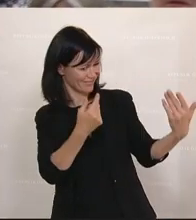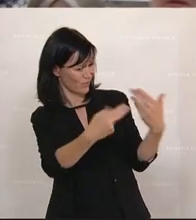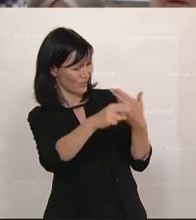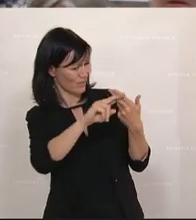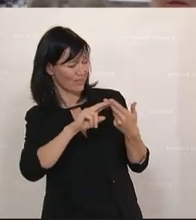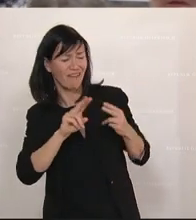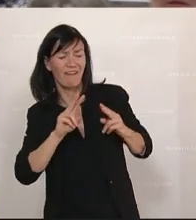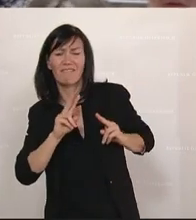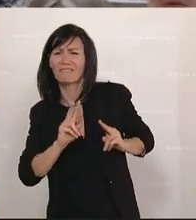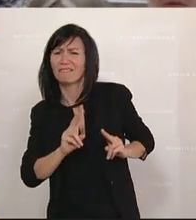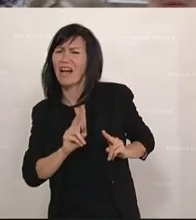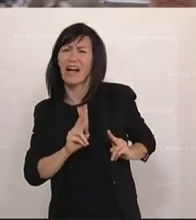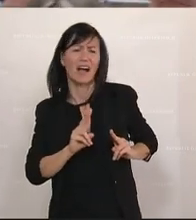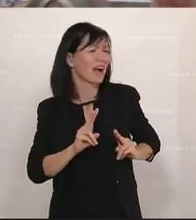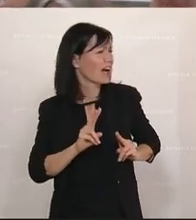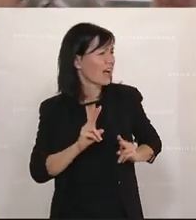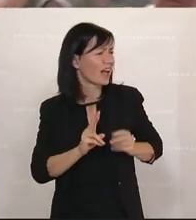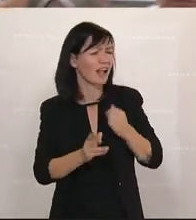Fachs.